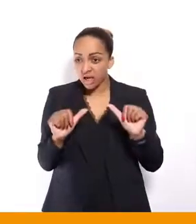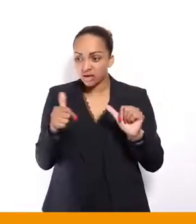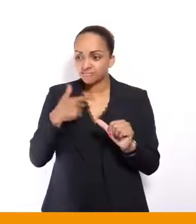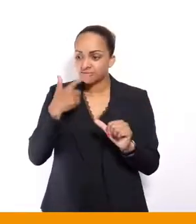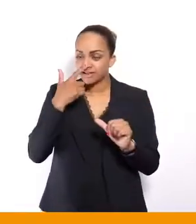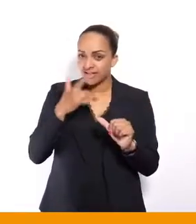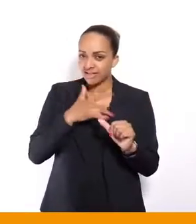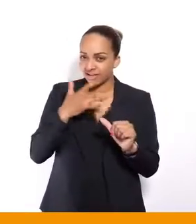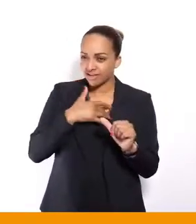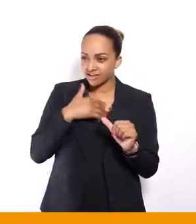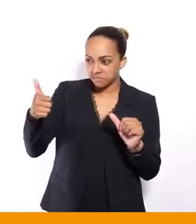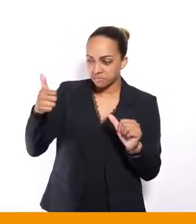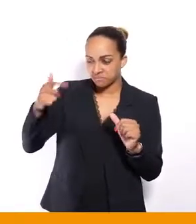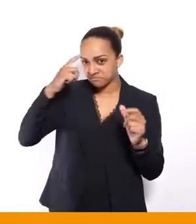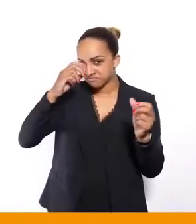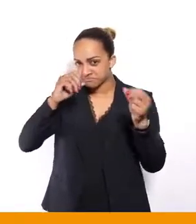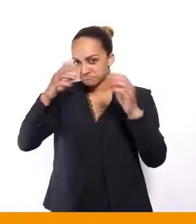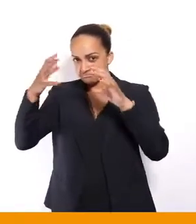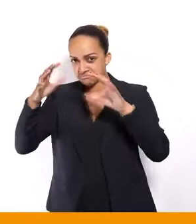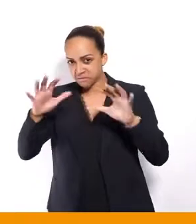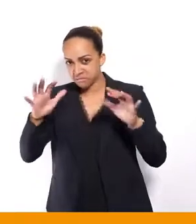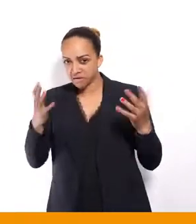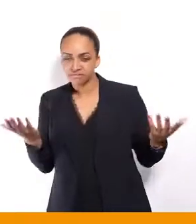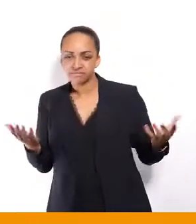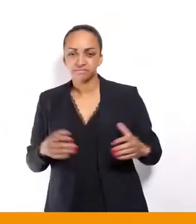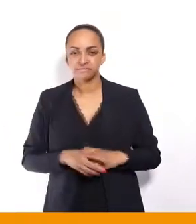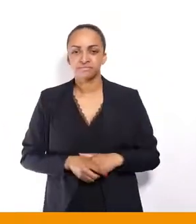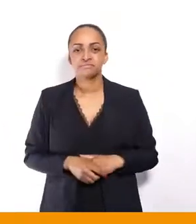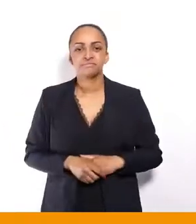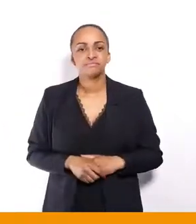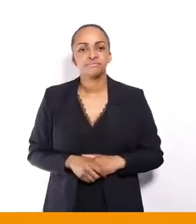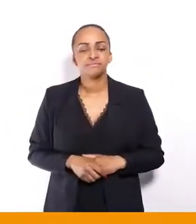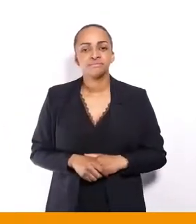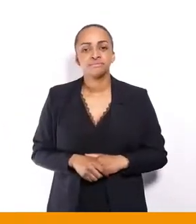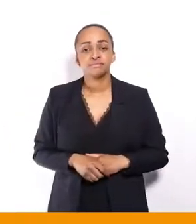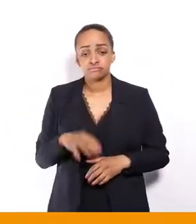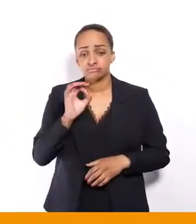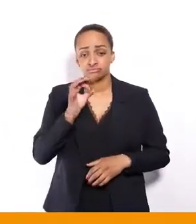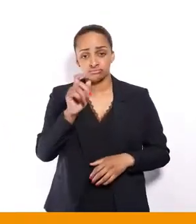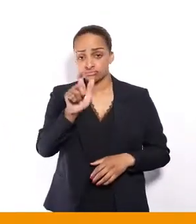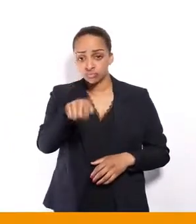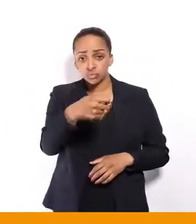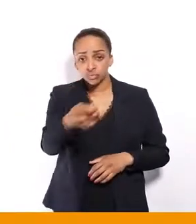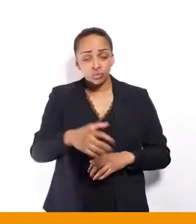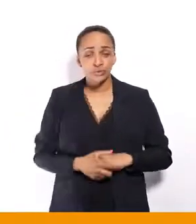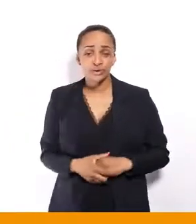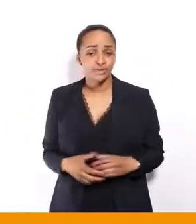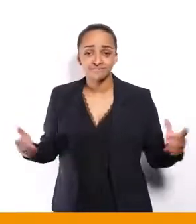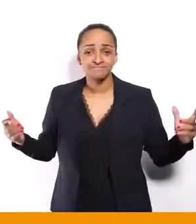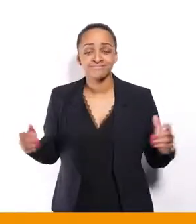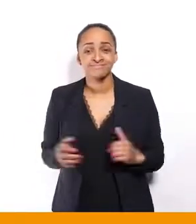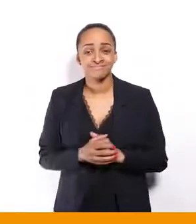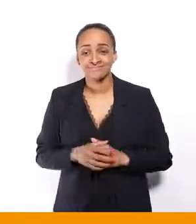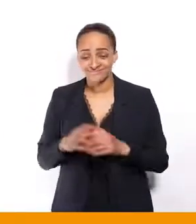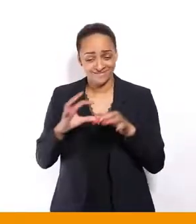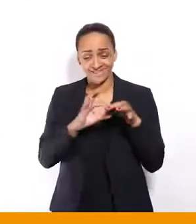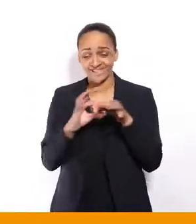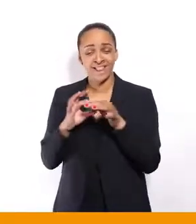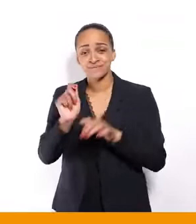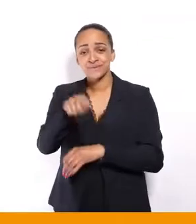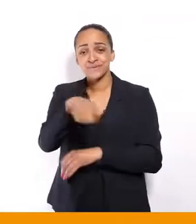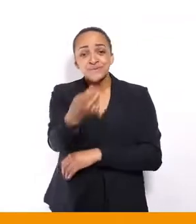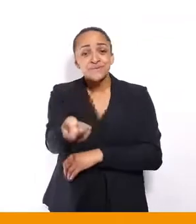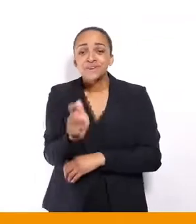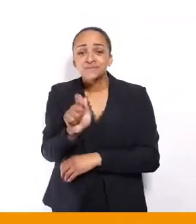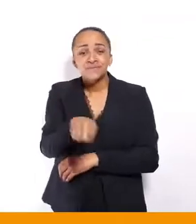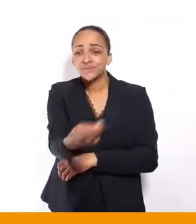voir comment vous appréhendiez ce sujet. Oui, bien sûr, je pense qu'il y a un lien très, très fort parce